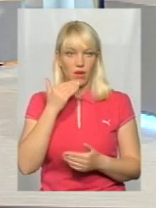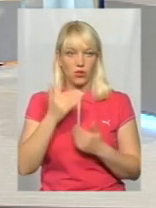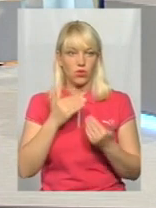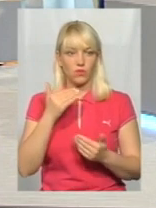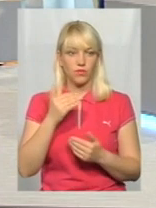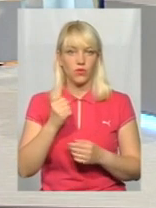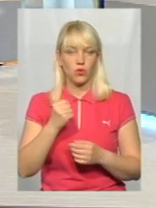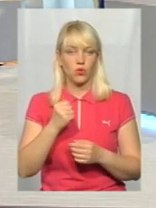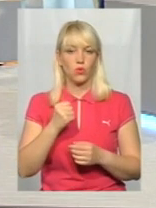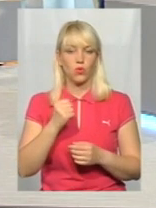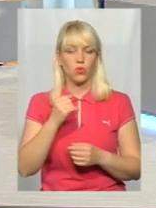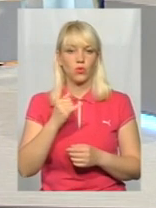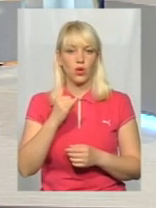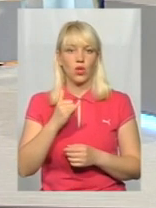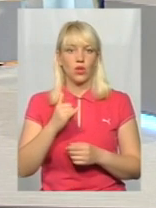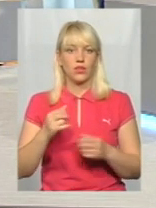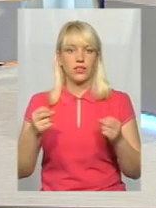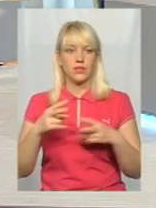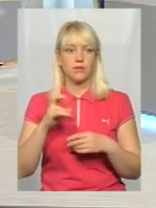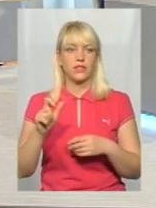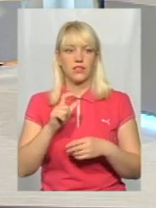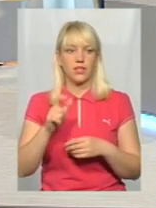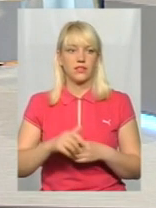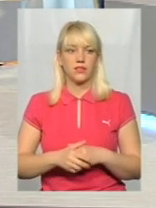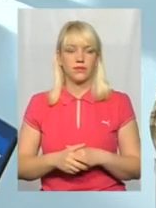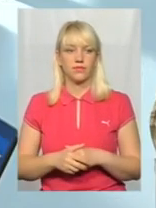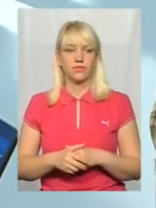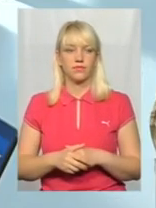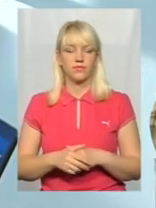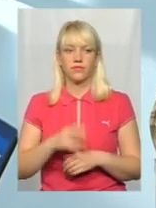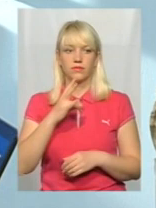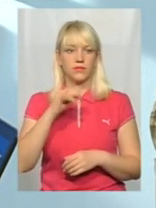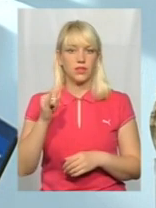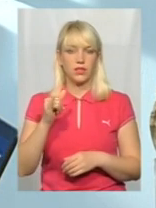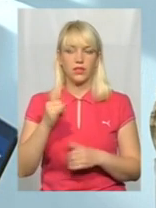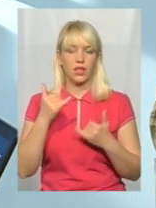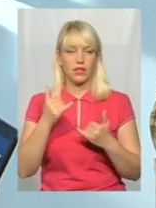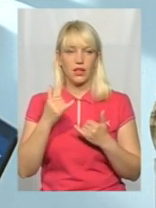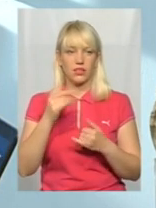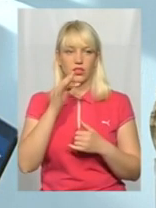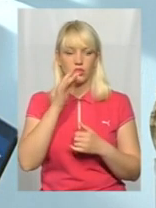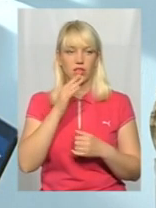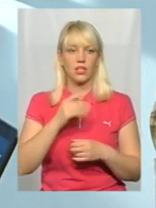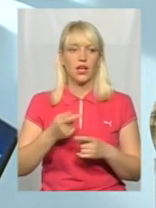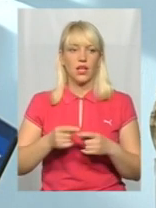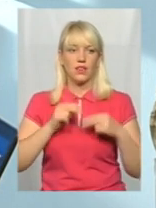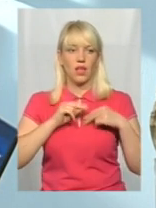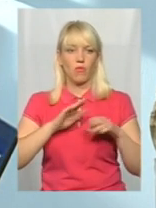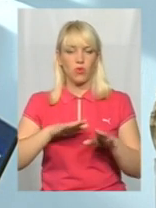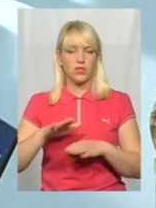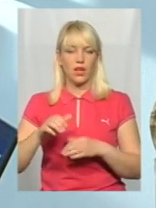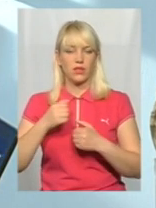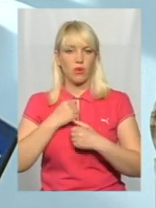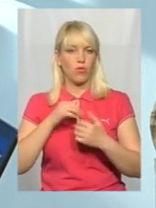спецпризначення на таких бойових, скажімо так, посадах? Ні, на даний час на бойових посадах жінок